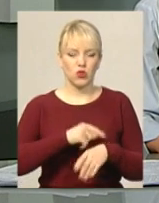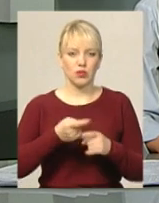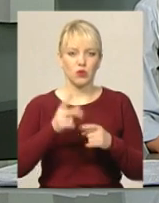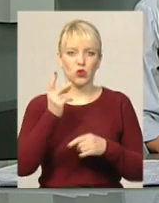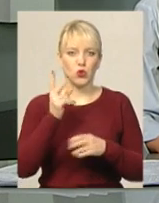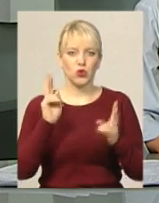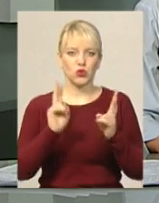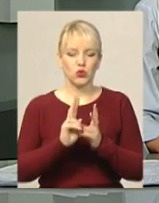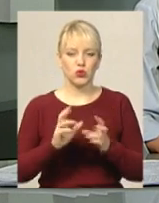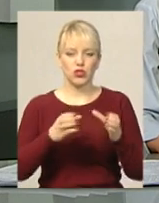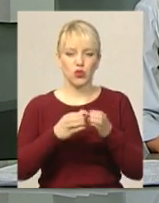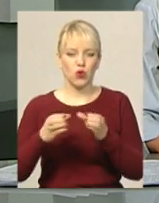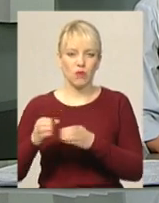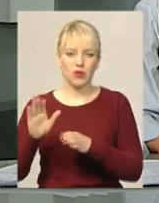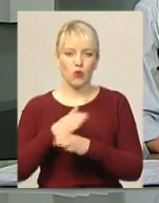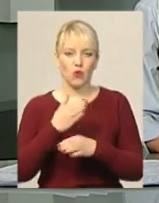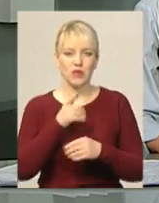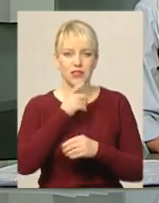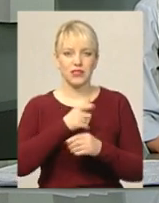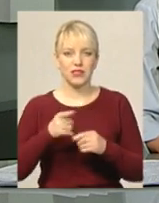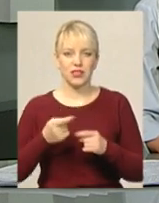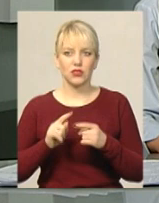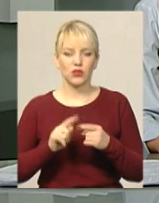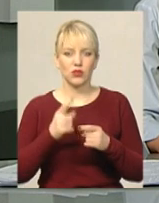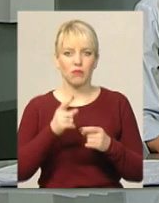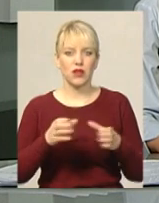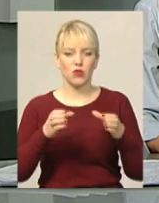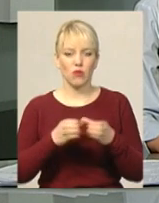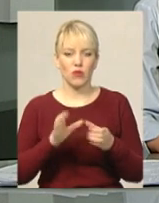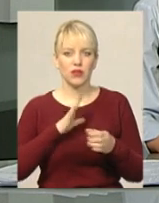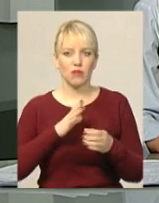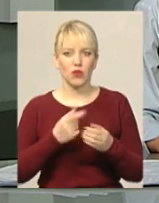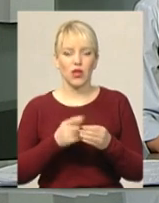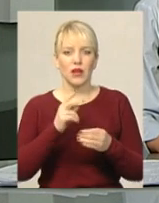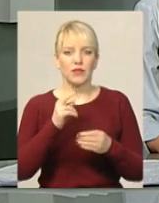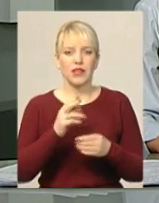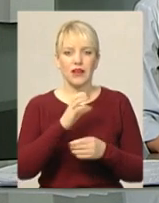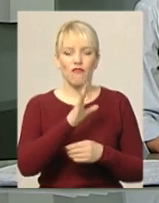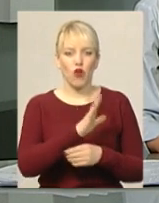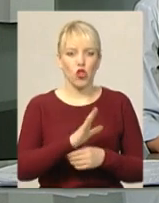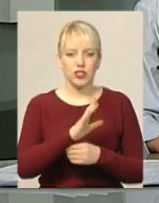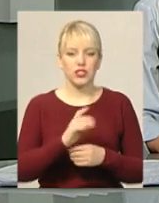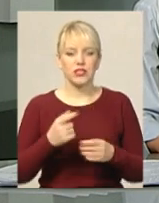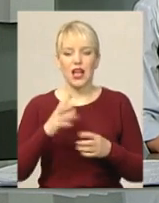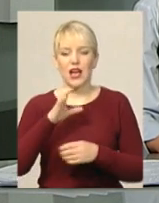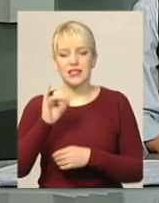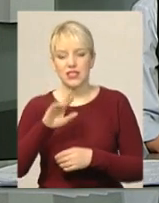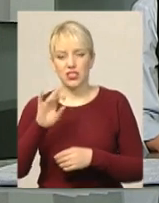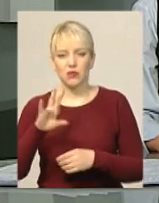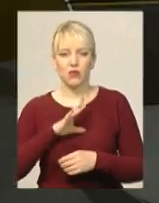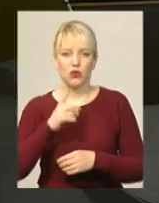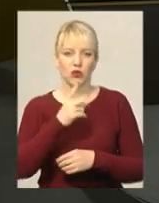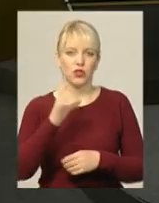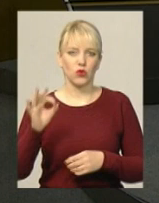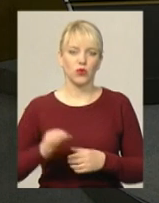зустріч команд у міжсезоння Перша, нагадаю, завершилася на користь футболістів із Волочиська У січні клуби зіграли з рахунком 1-0